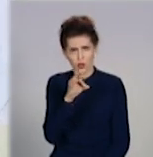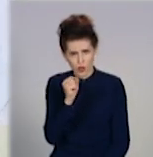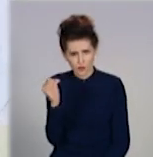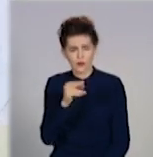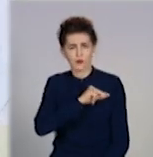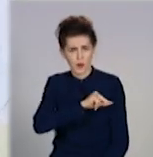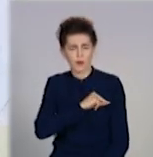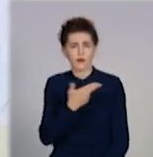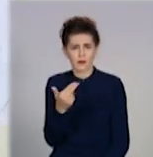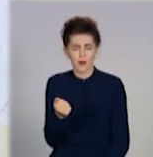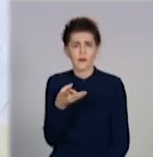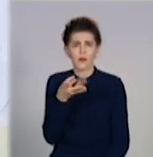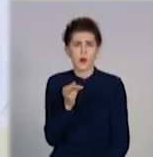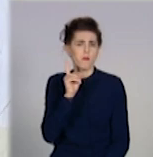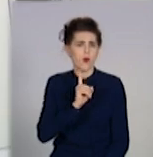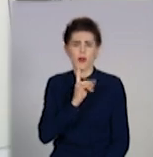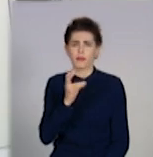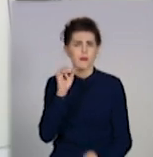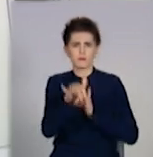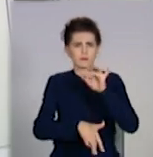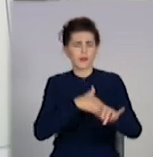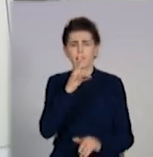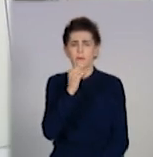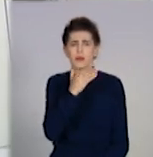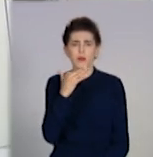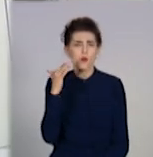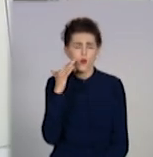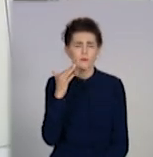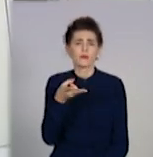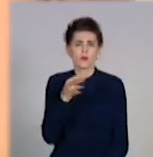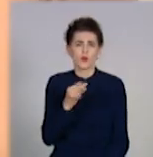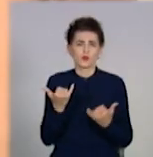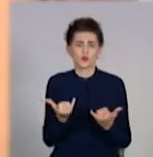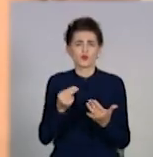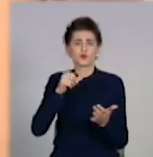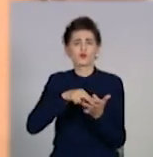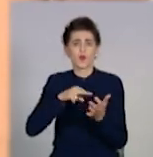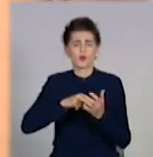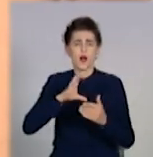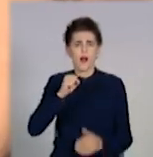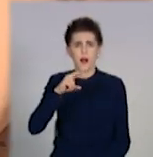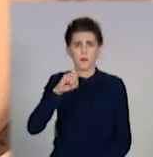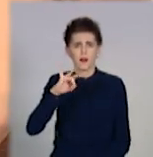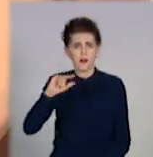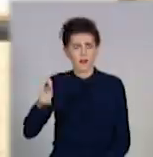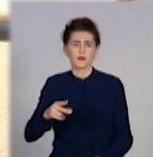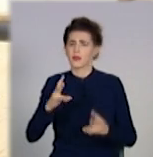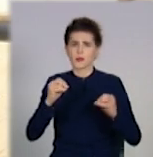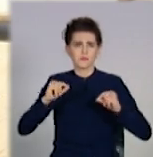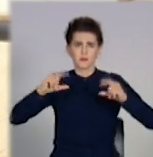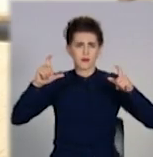пандемію сезонний попит невеликий, їх жаліють спеціалісти. Вартість на заміну гуми в квітні не зросла.